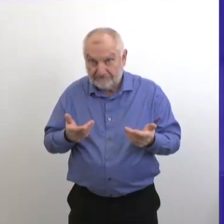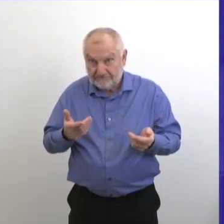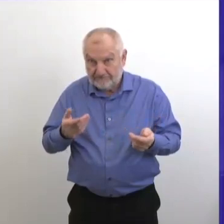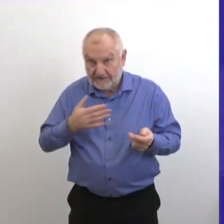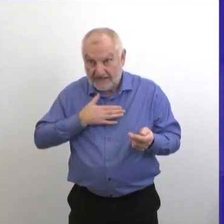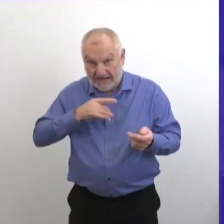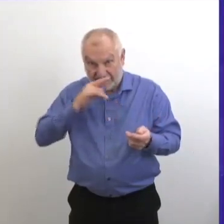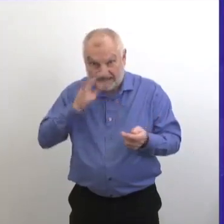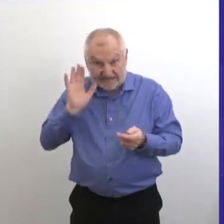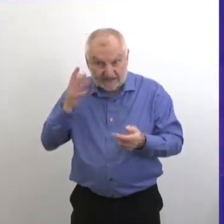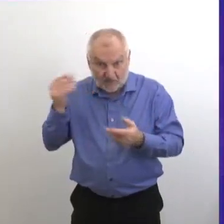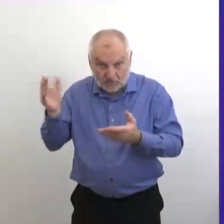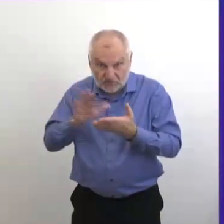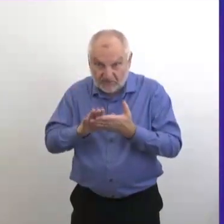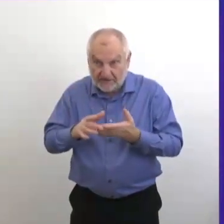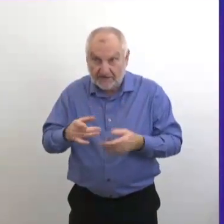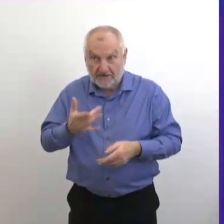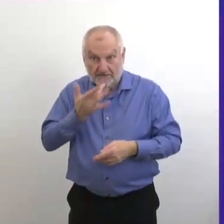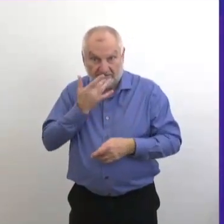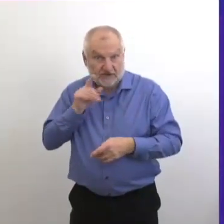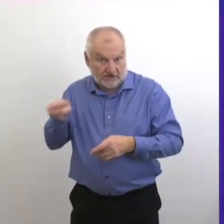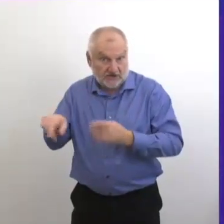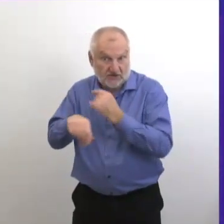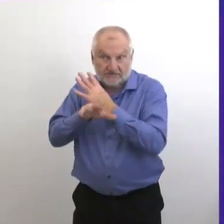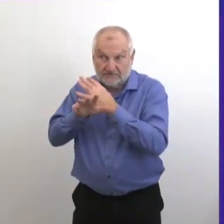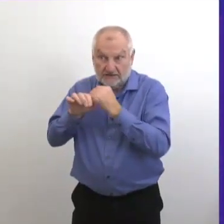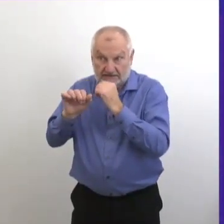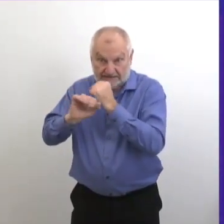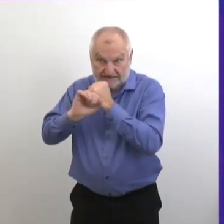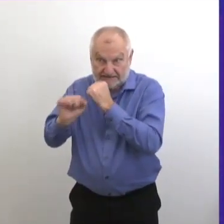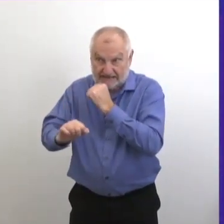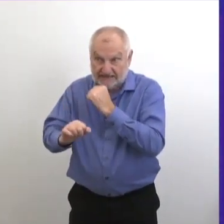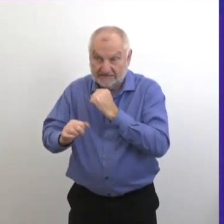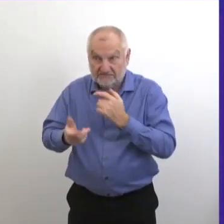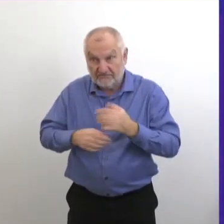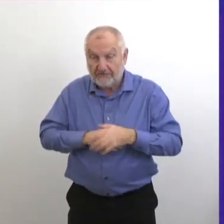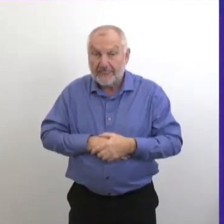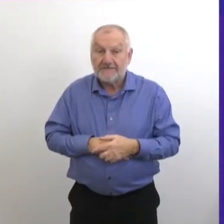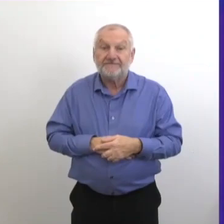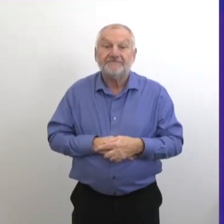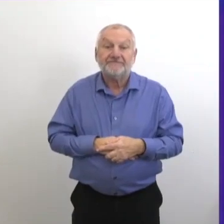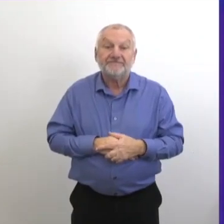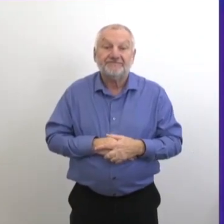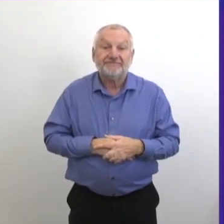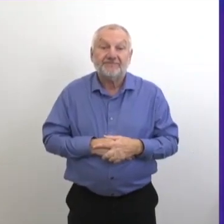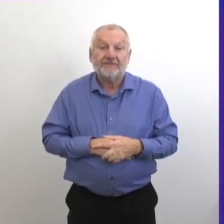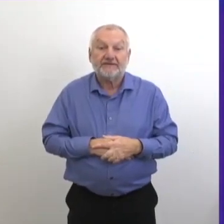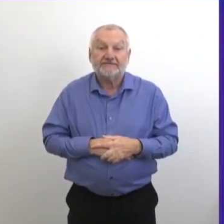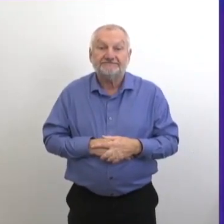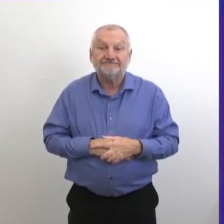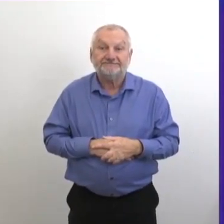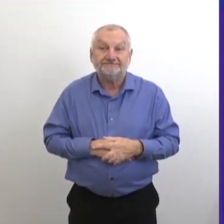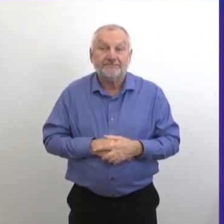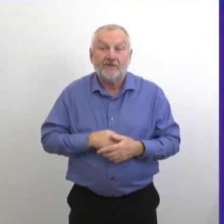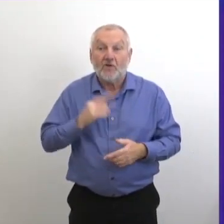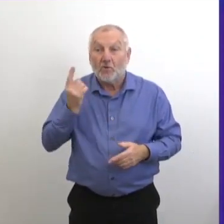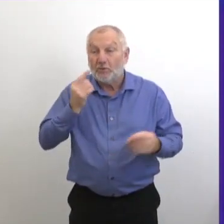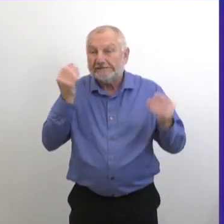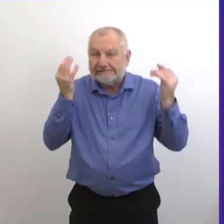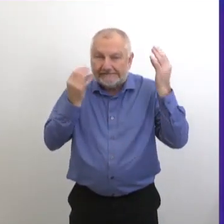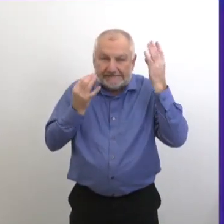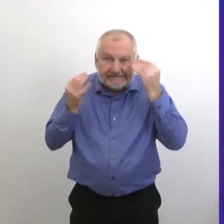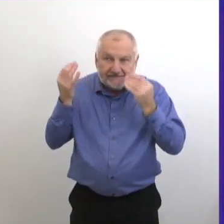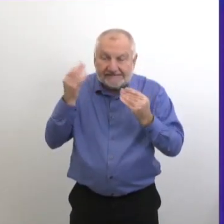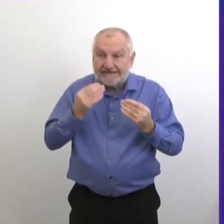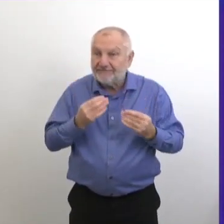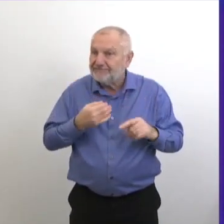et donc de garder les enfants loin de l'école. On est toujours en train de considérer différentes choses en se basant sur nos